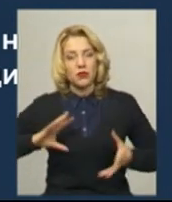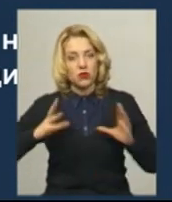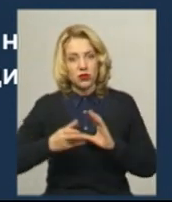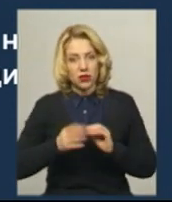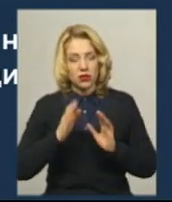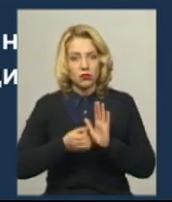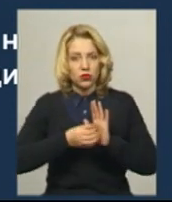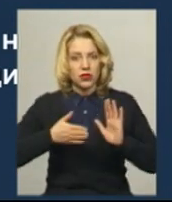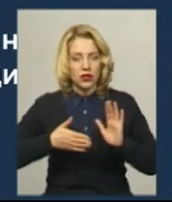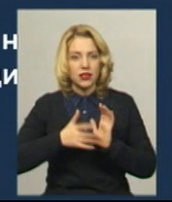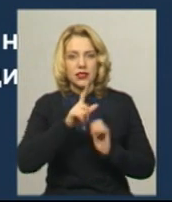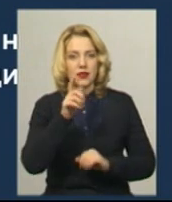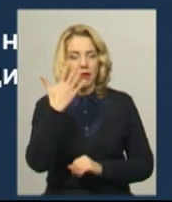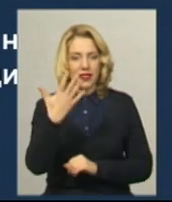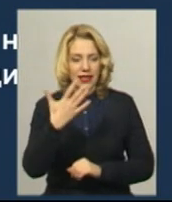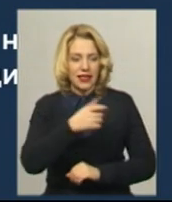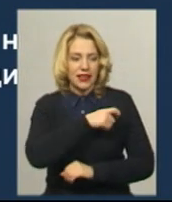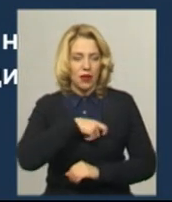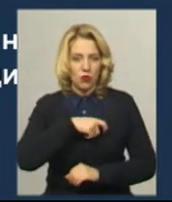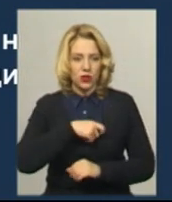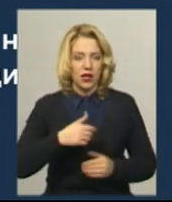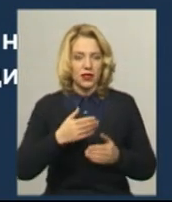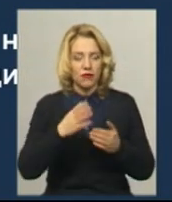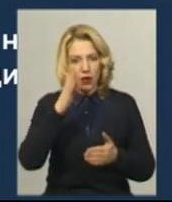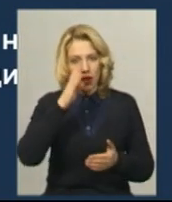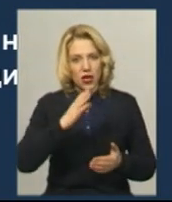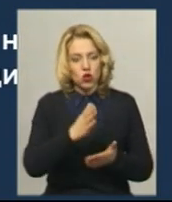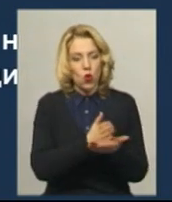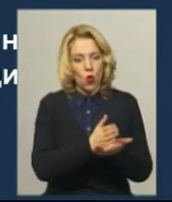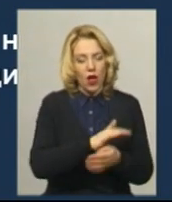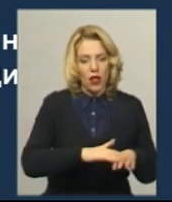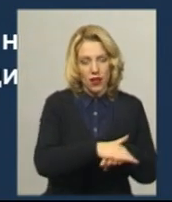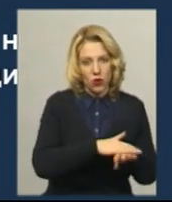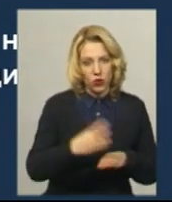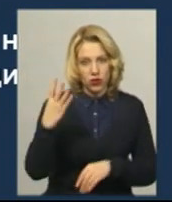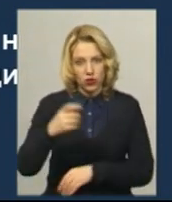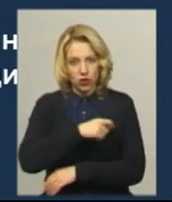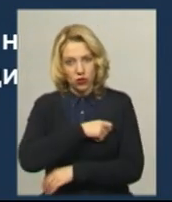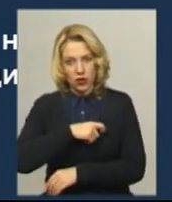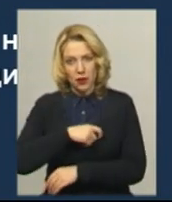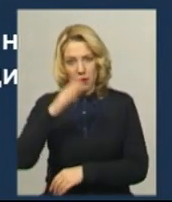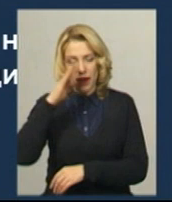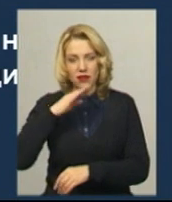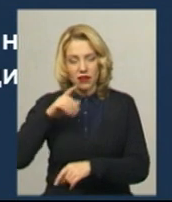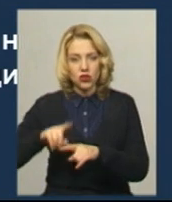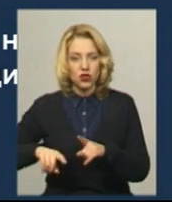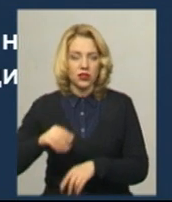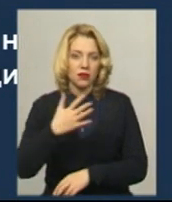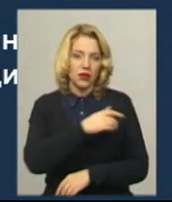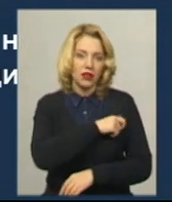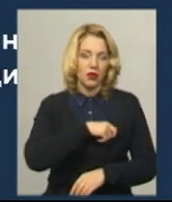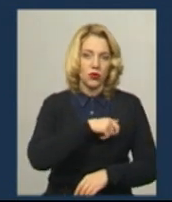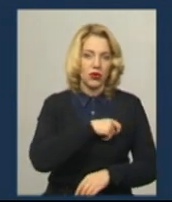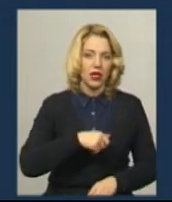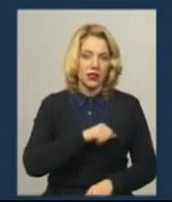складатиметься із 5 депутатів від партії «Слуга народу», чотирьох депутатів від Всеукраїнського об'єднання «Батьківщина», п'яти депутатів –